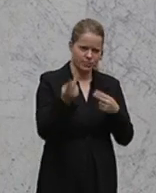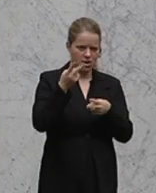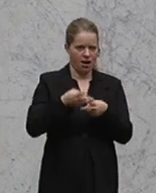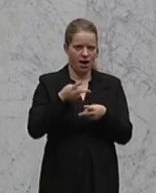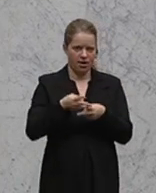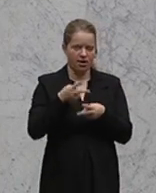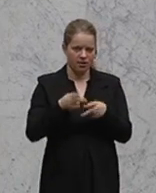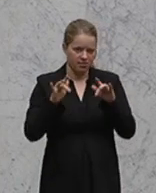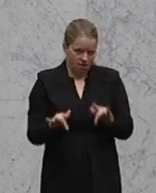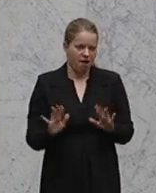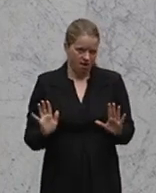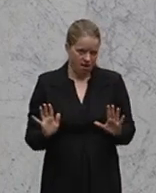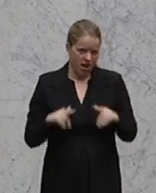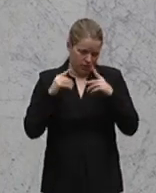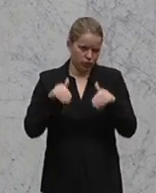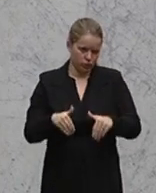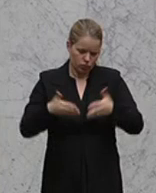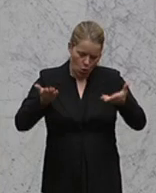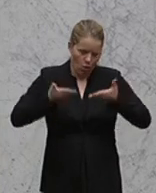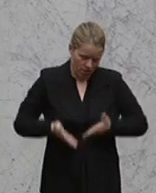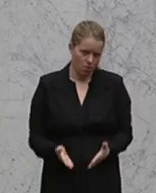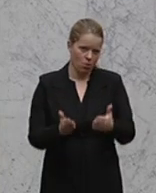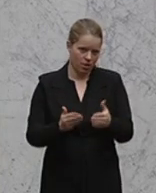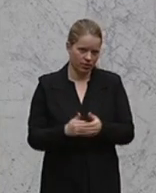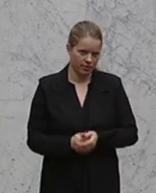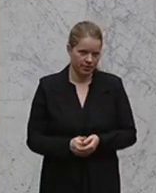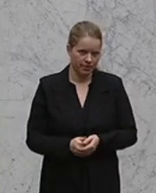Erkrankung zur Welt gekommen ist.